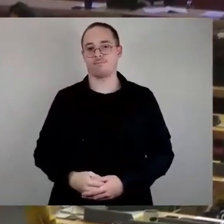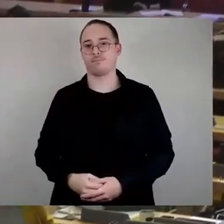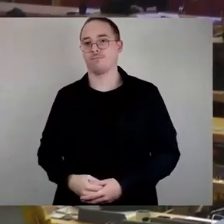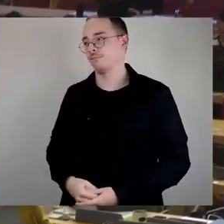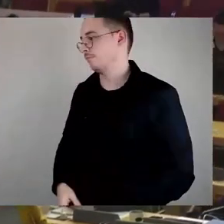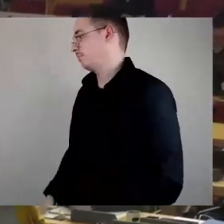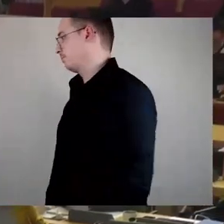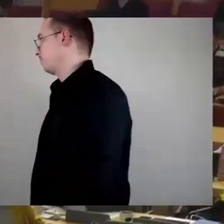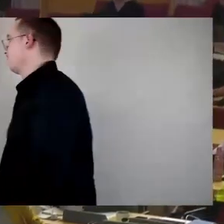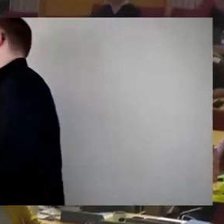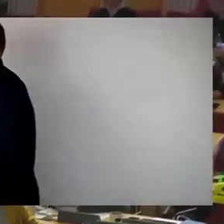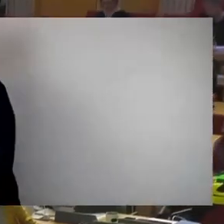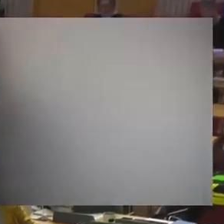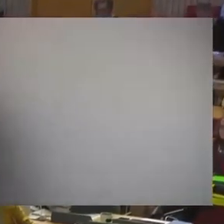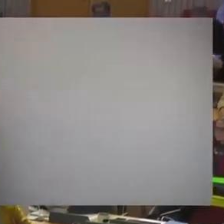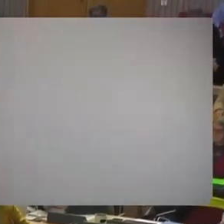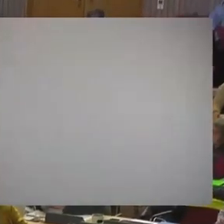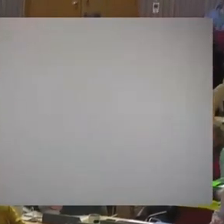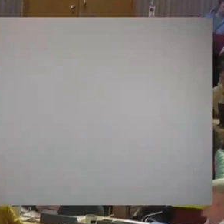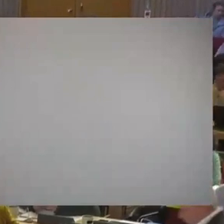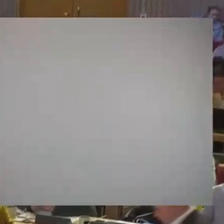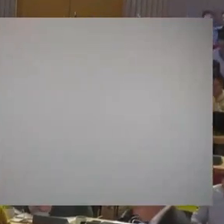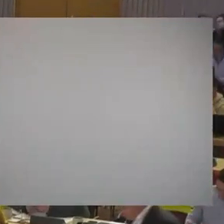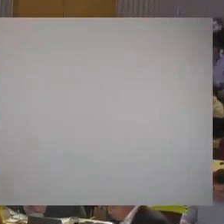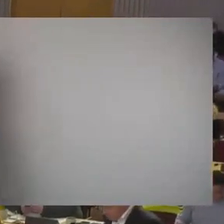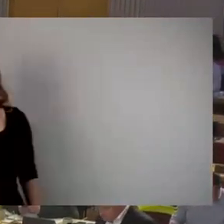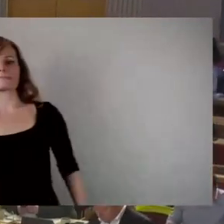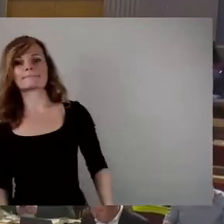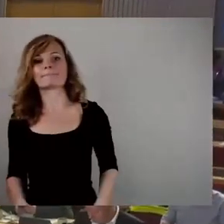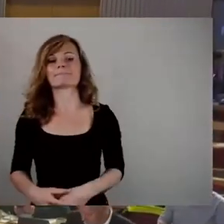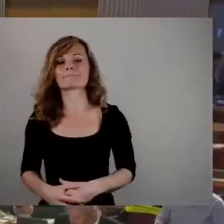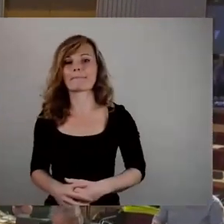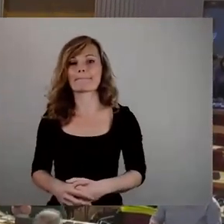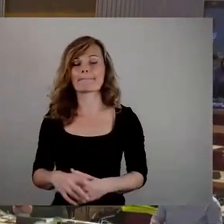Als nächste Fraktion des Bündnis 90 Die Grünen an der Reihe, Frau Filosina.